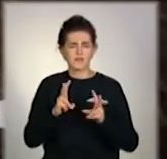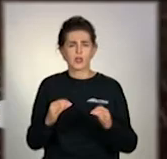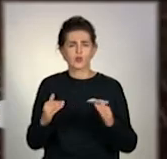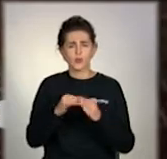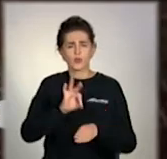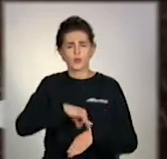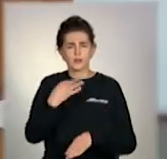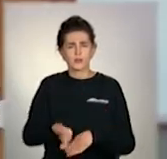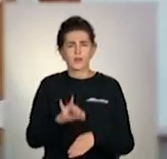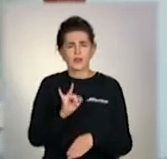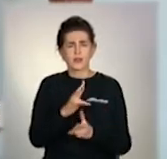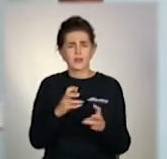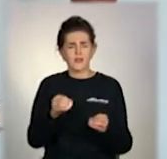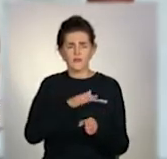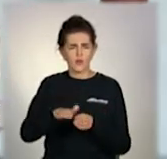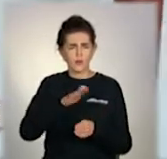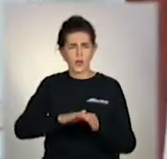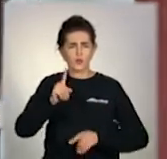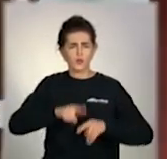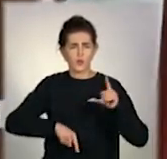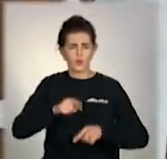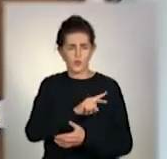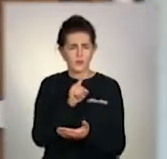насилля та невиконання батьківських обов'язків.